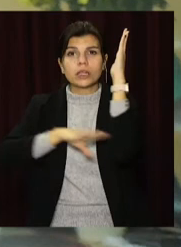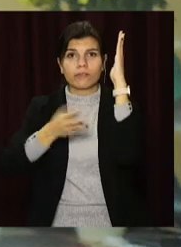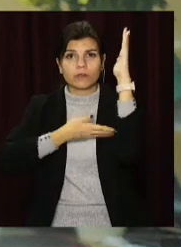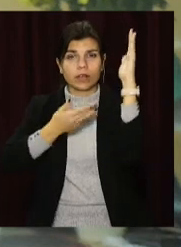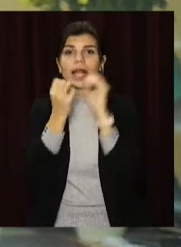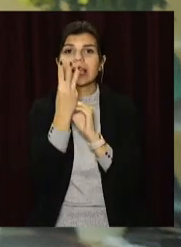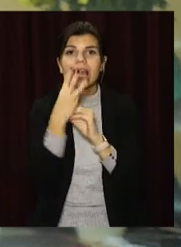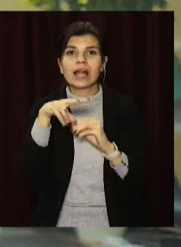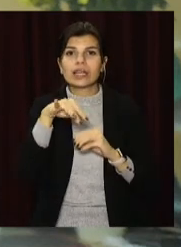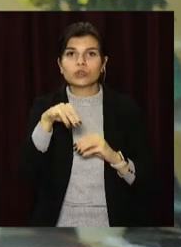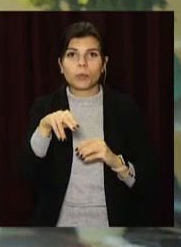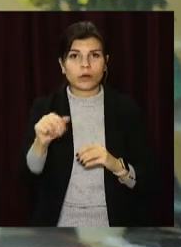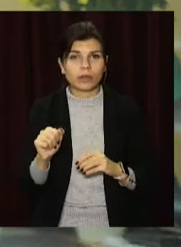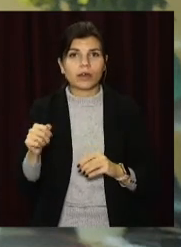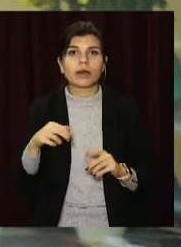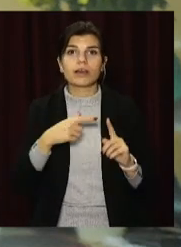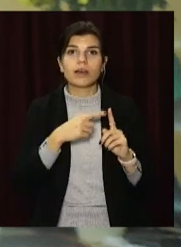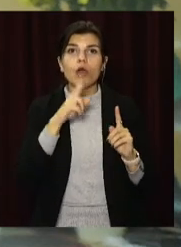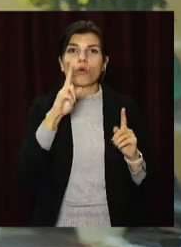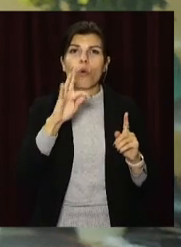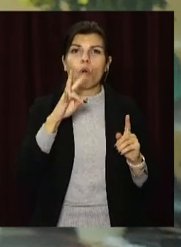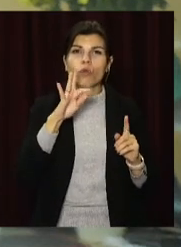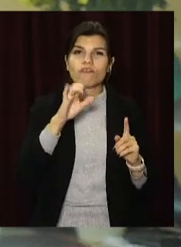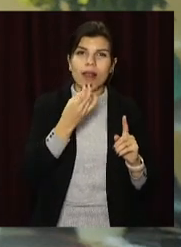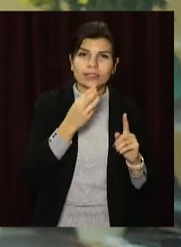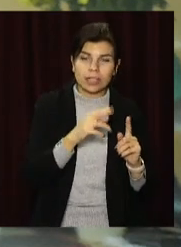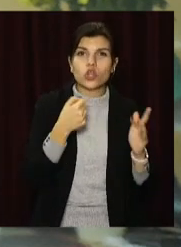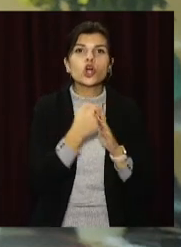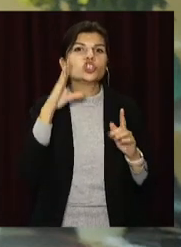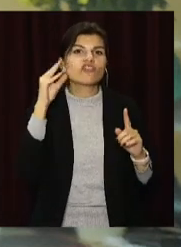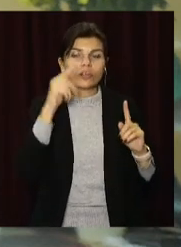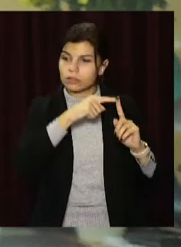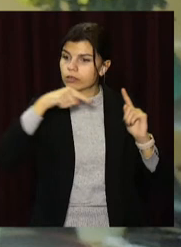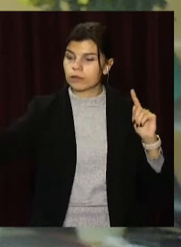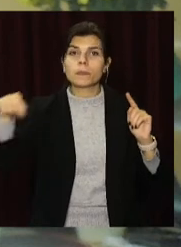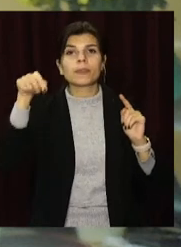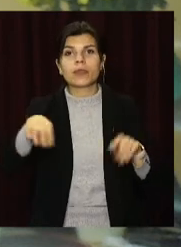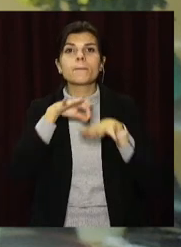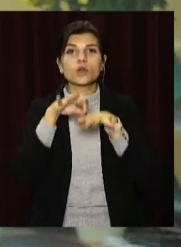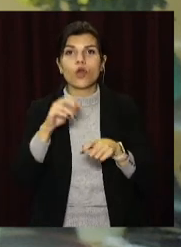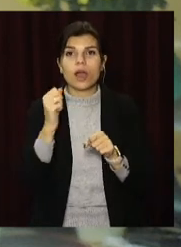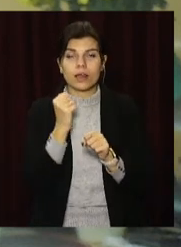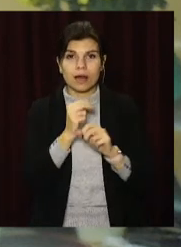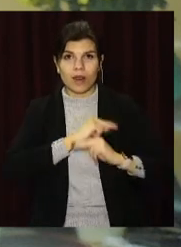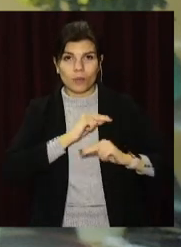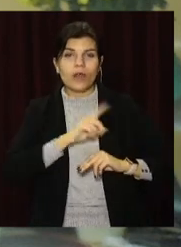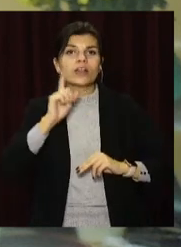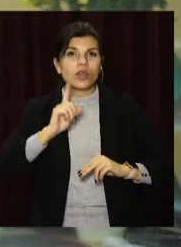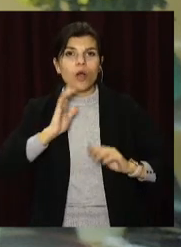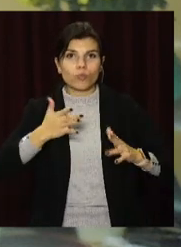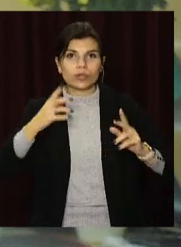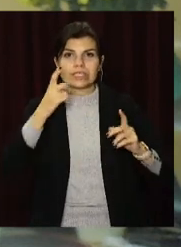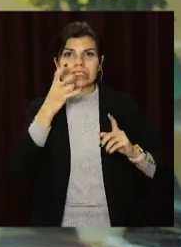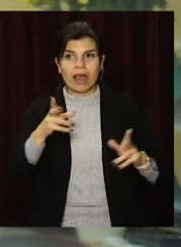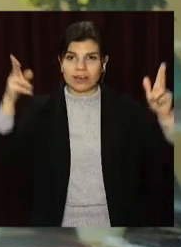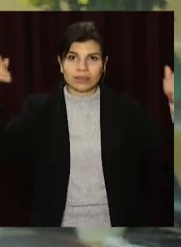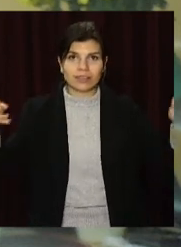13 листопада від провулку Євгена Коновальця до площі Шевченка. На ділянці проведення робіт встановлять тимчасові дорожні